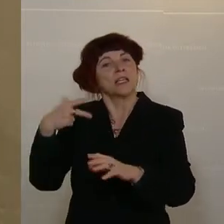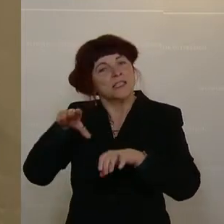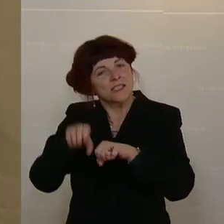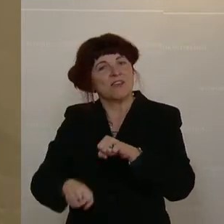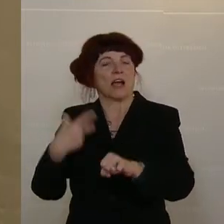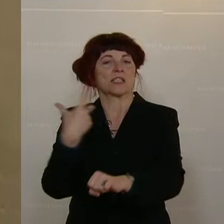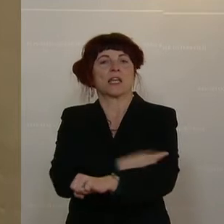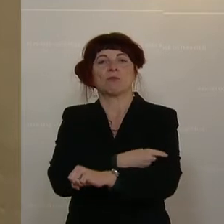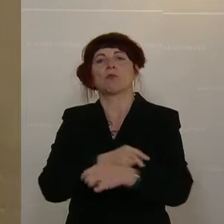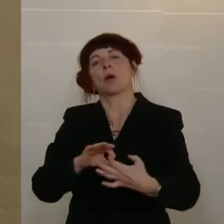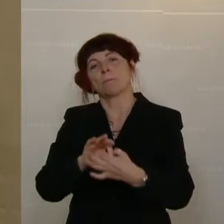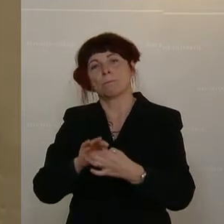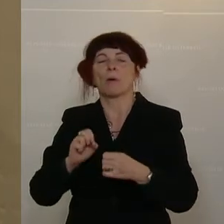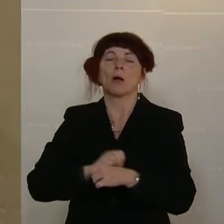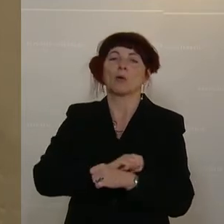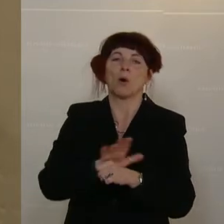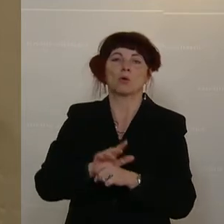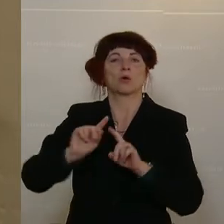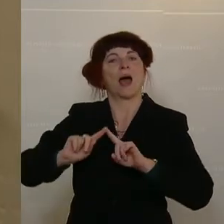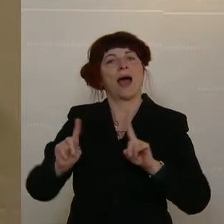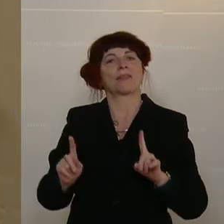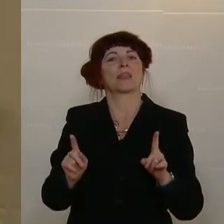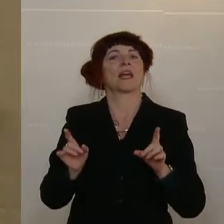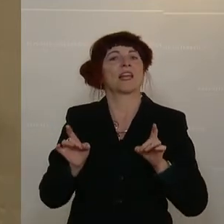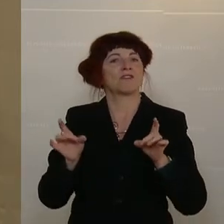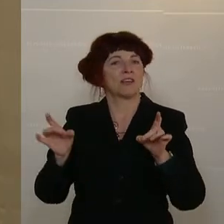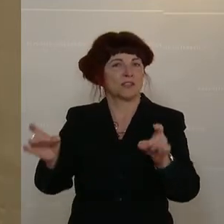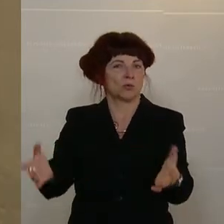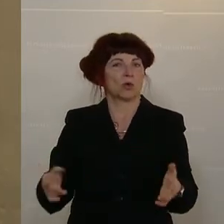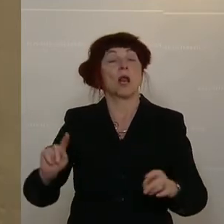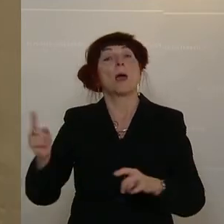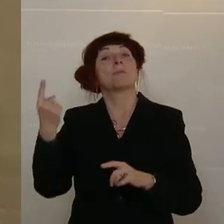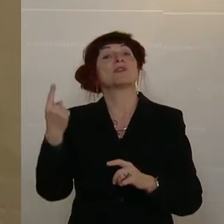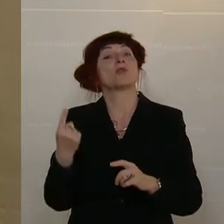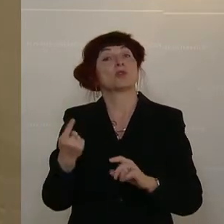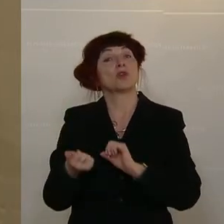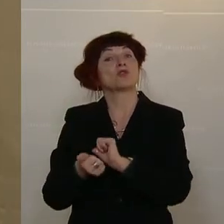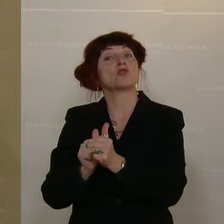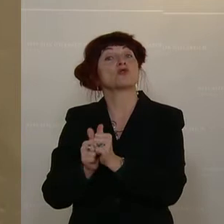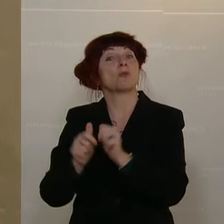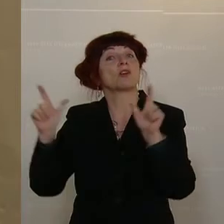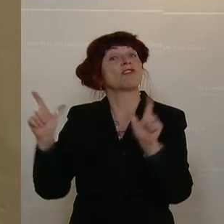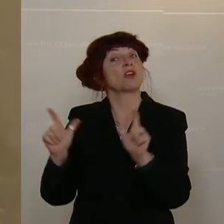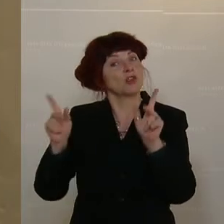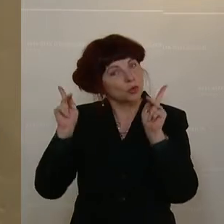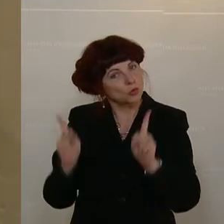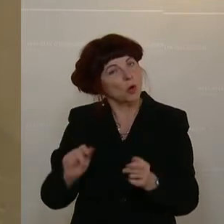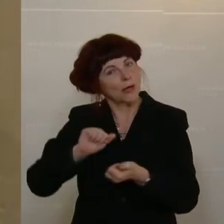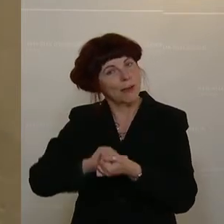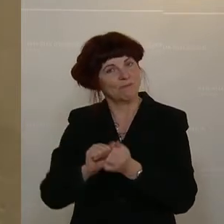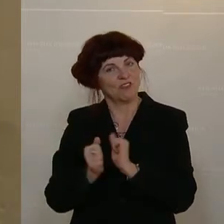Corona-Pandemie und ähnlichen Infektionen, insbesondere bei Sportveranstaltungen einzusetzen,